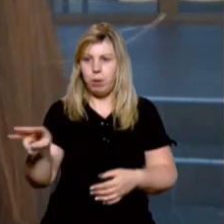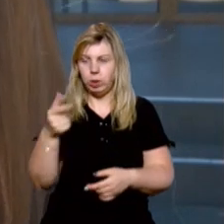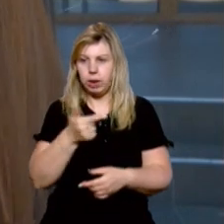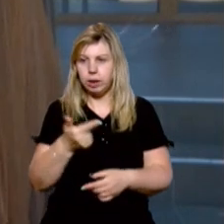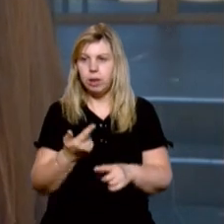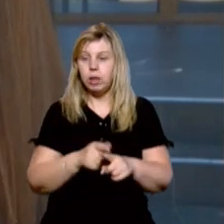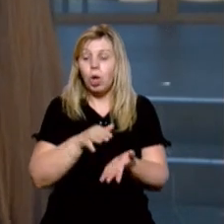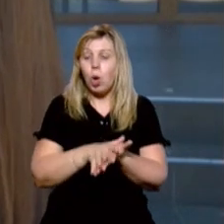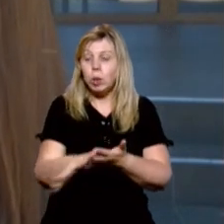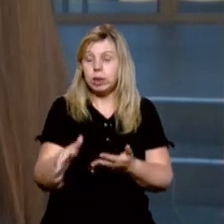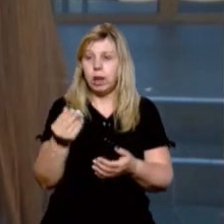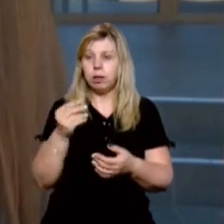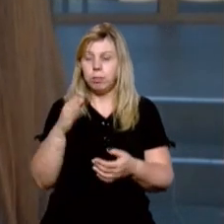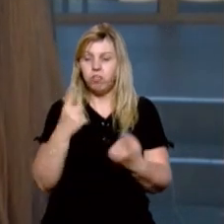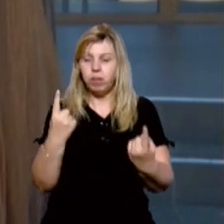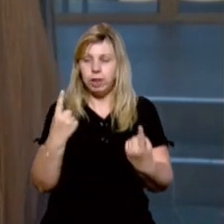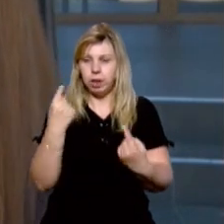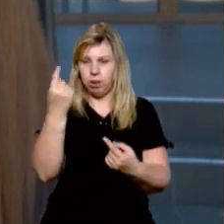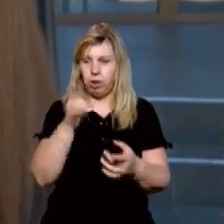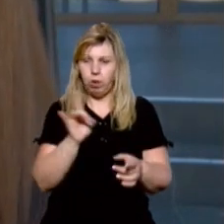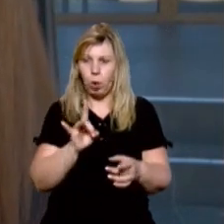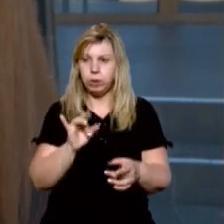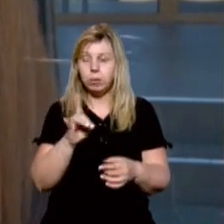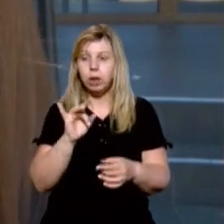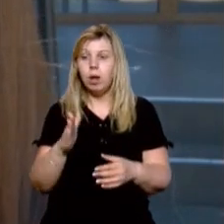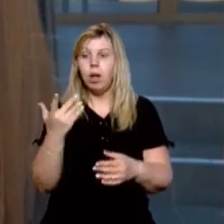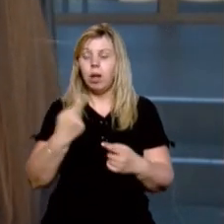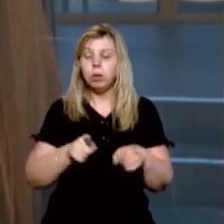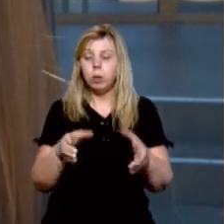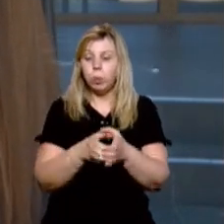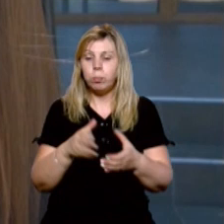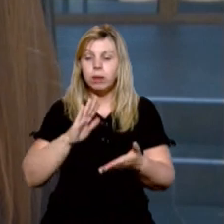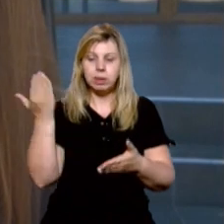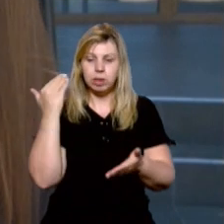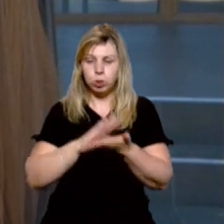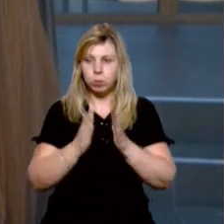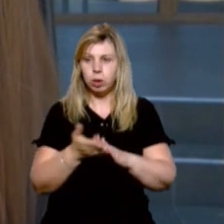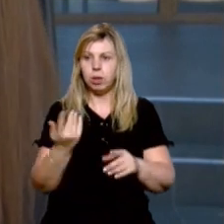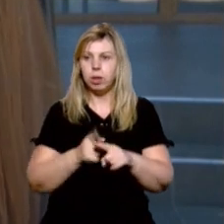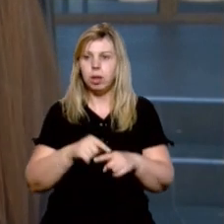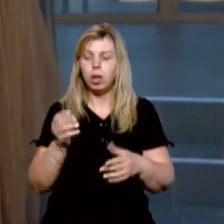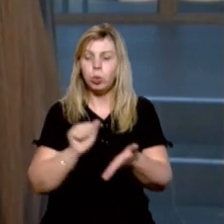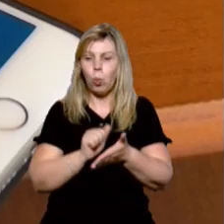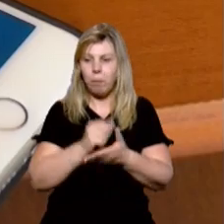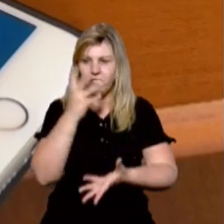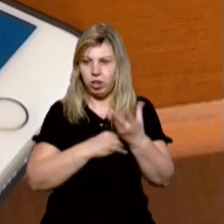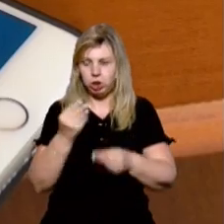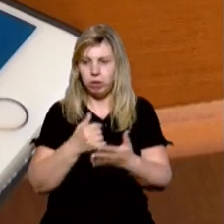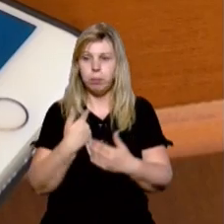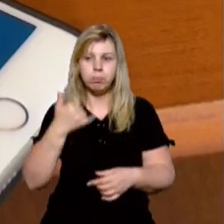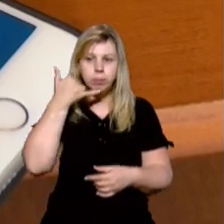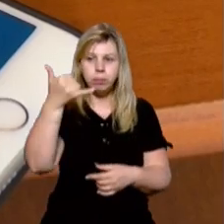Ти це про жострату майна в великих та особливо великих розмірах групою осіб за попередньою змовою, а також про підробку документів. Ми